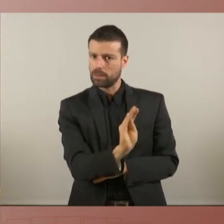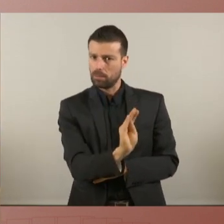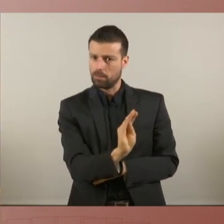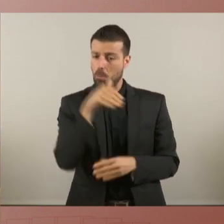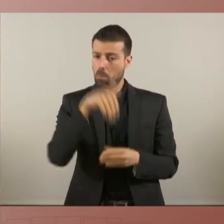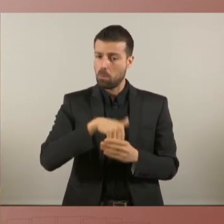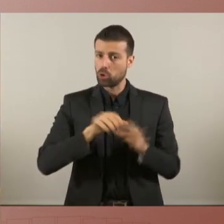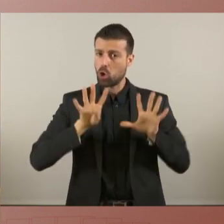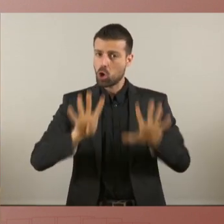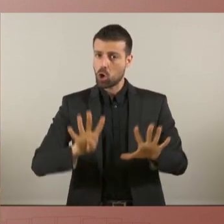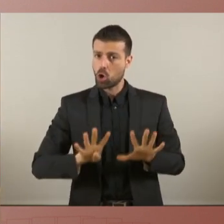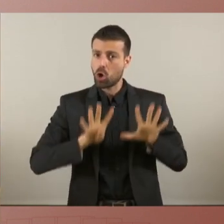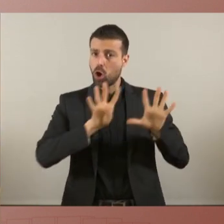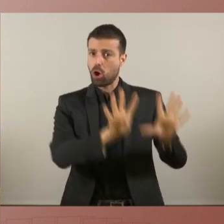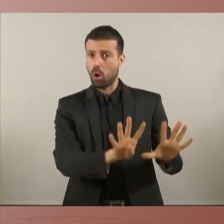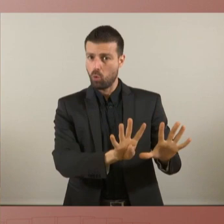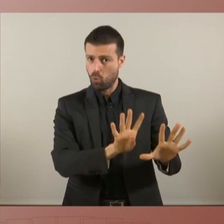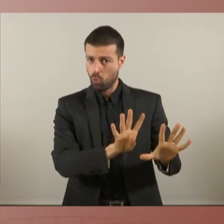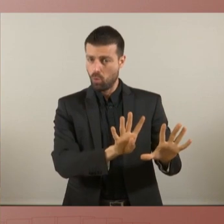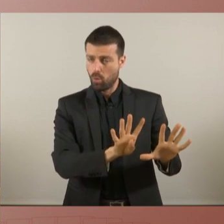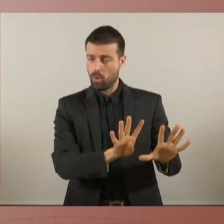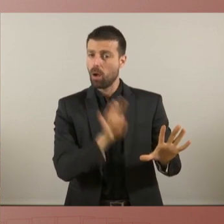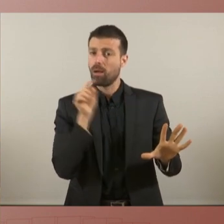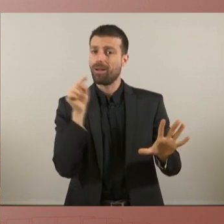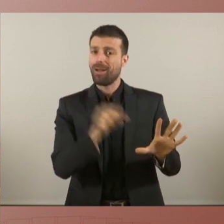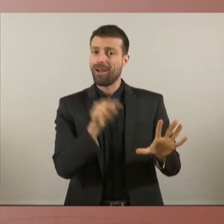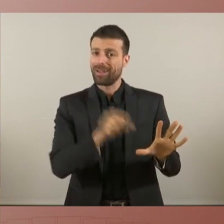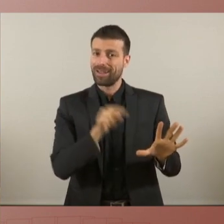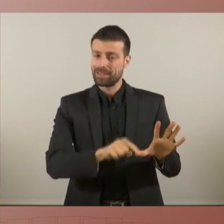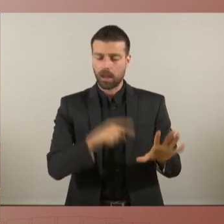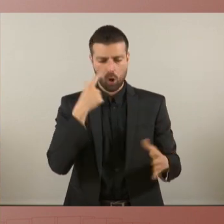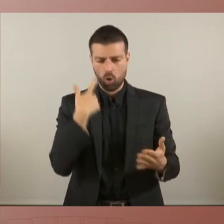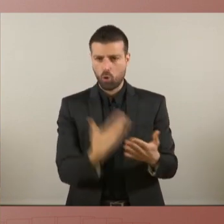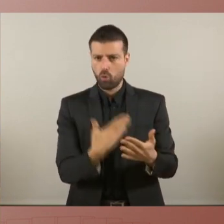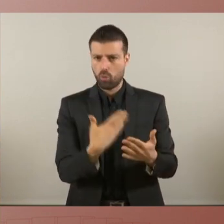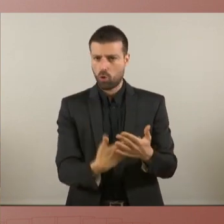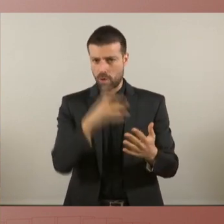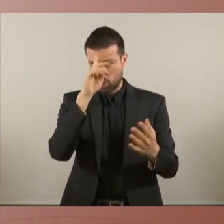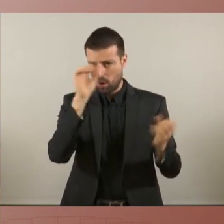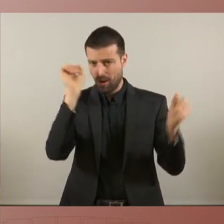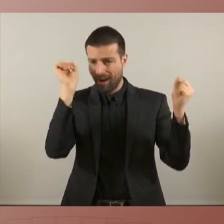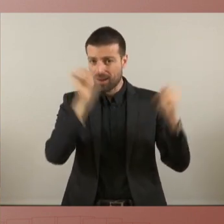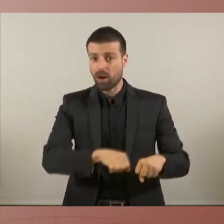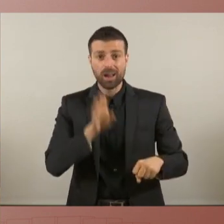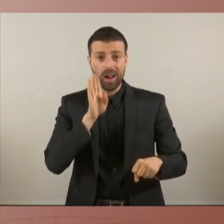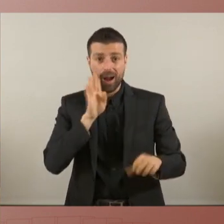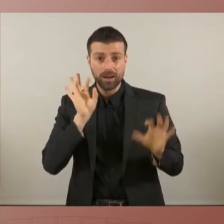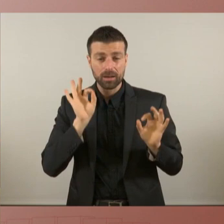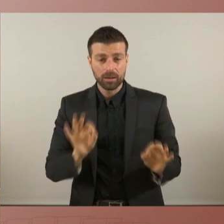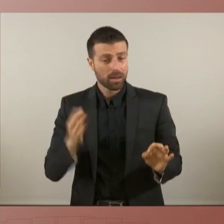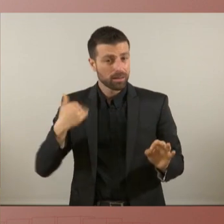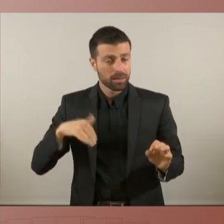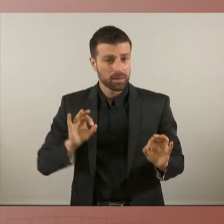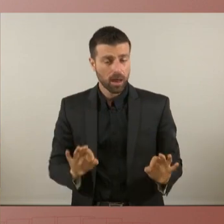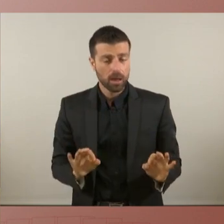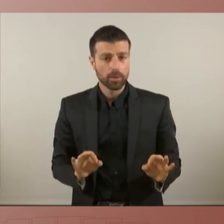vots i aquesta aquesta corroboració de l'acord que vam fer no